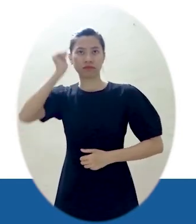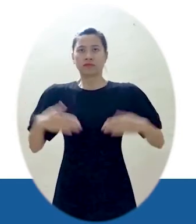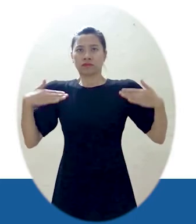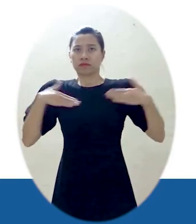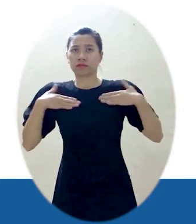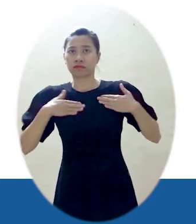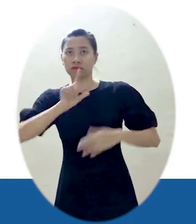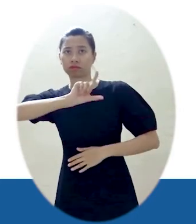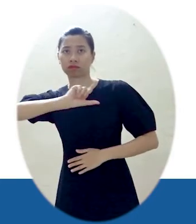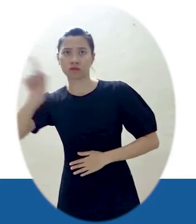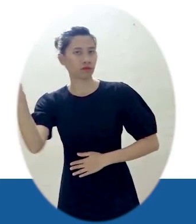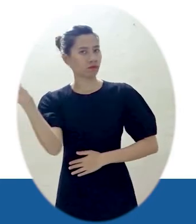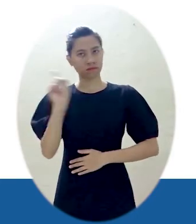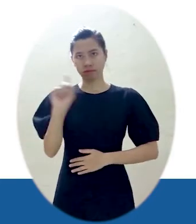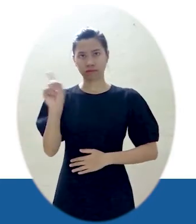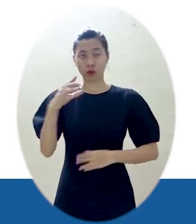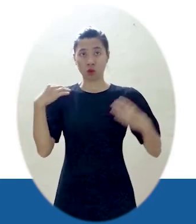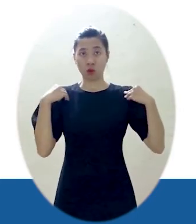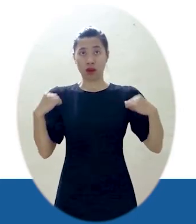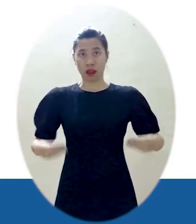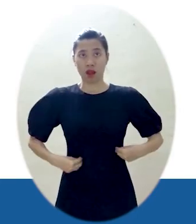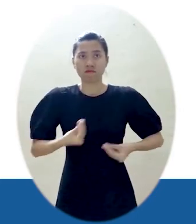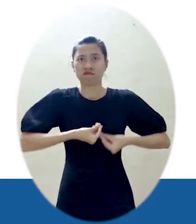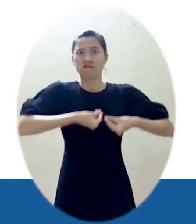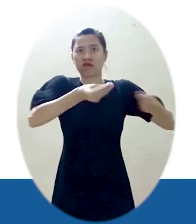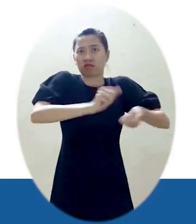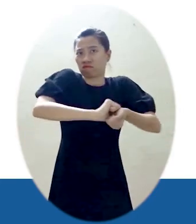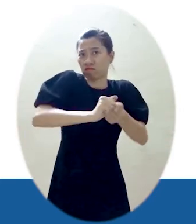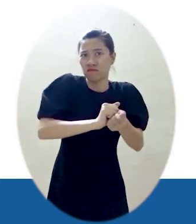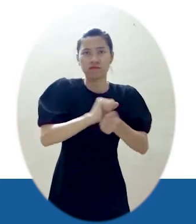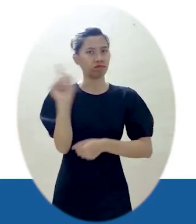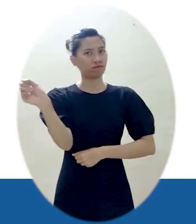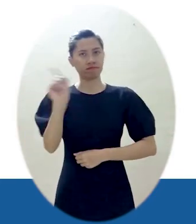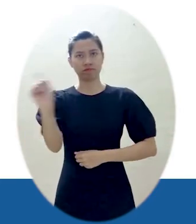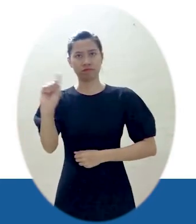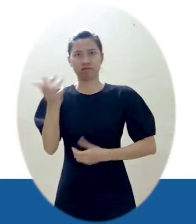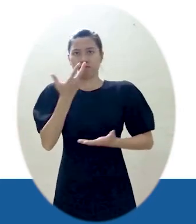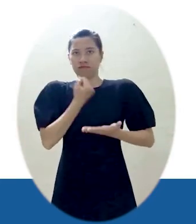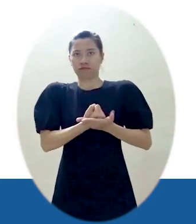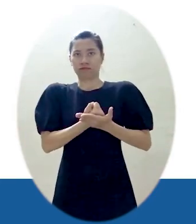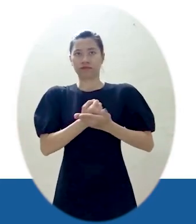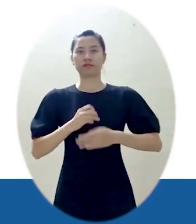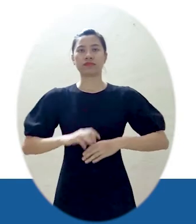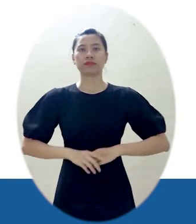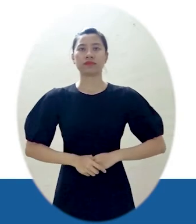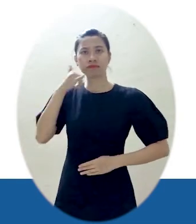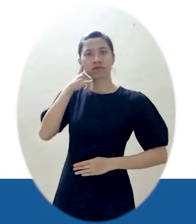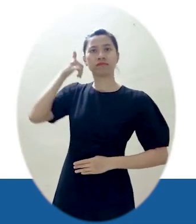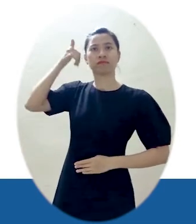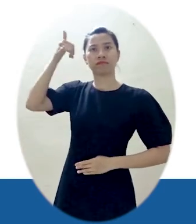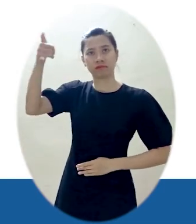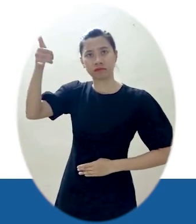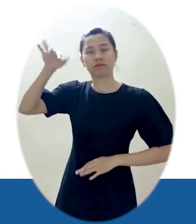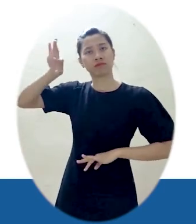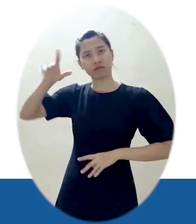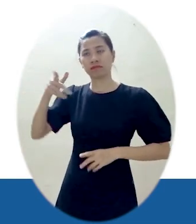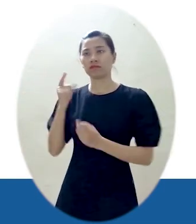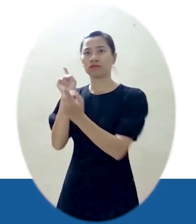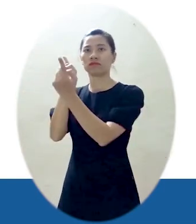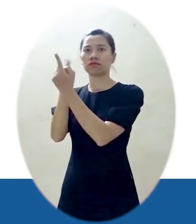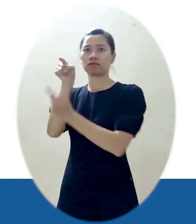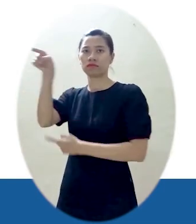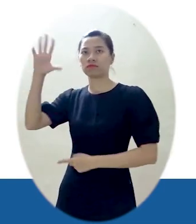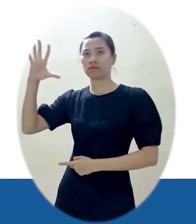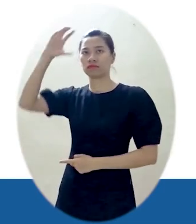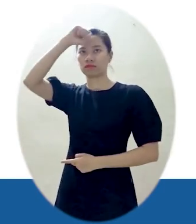sau đây Không tắm rửa ngay, gói bộ quần áo mặc khi bị bạo hành để lưu lại bằng chứng Trình báo ngay cho công an và các